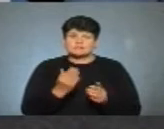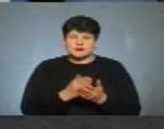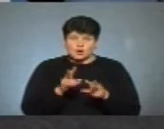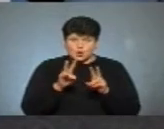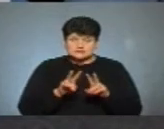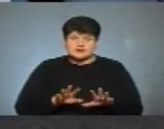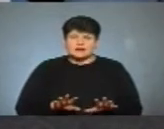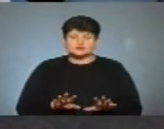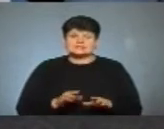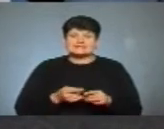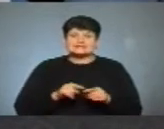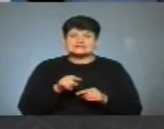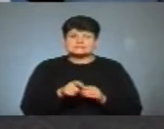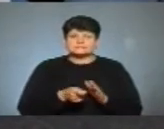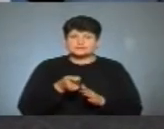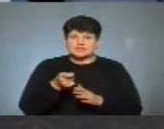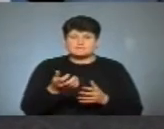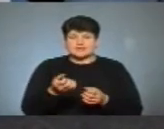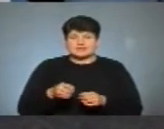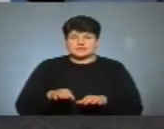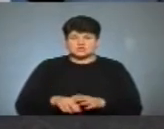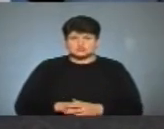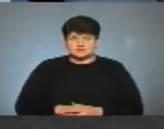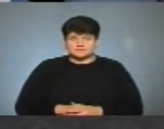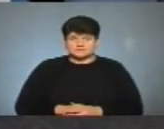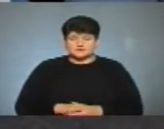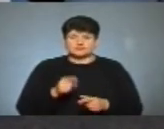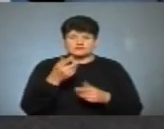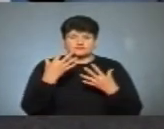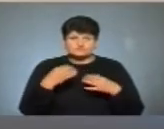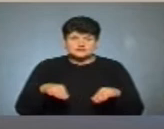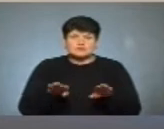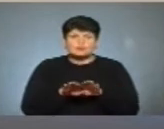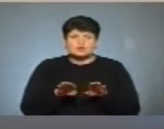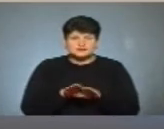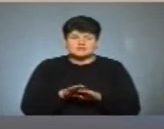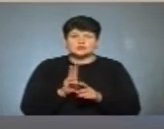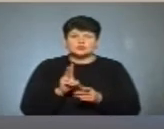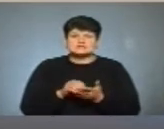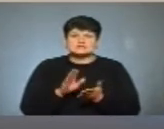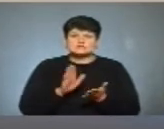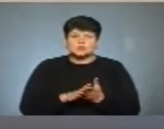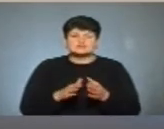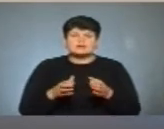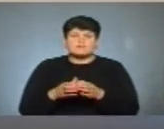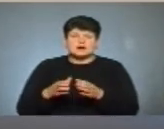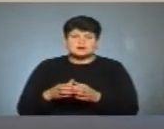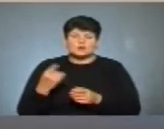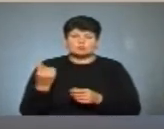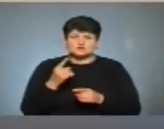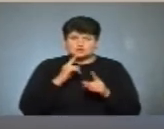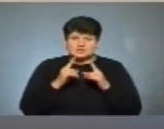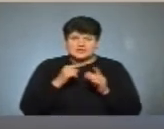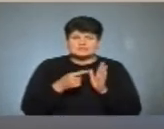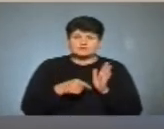цей позов і прийняти рішення. От Ви вже порівнювали кількість зареєстрованих партій до обласної ради і до